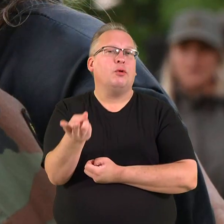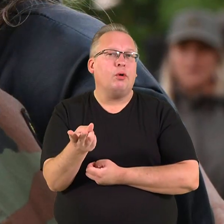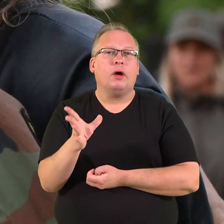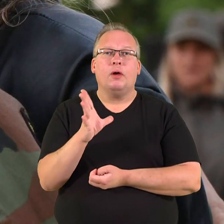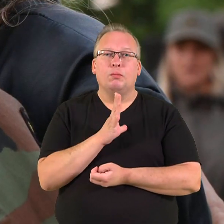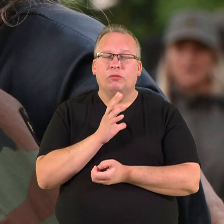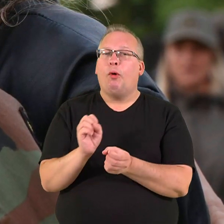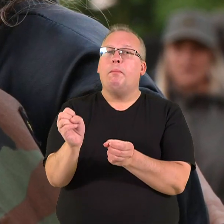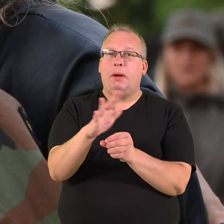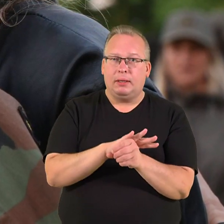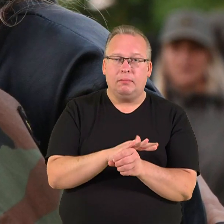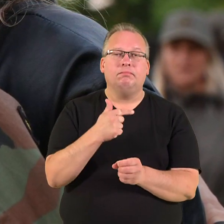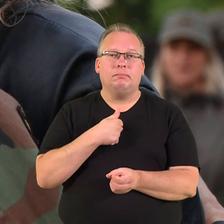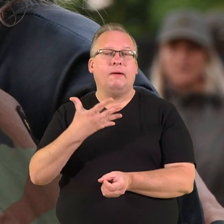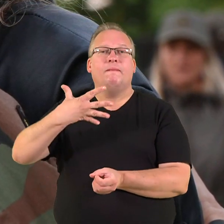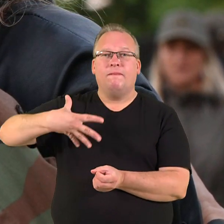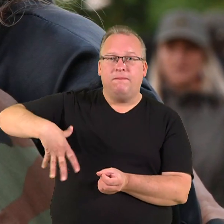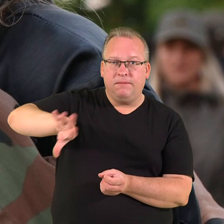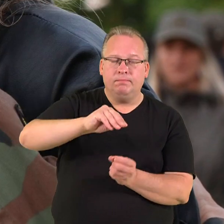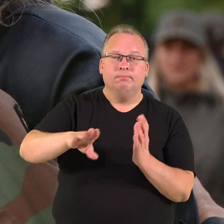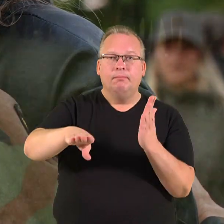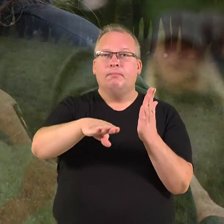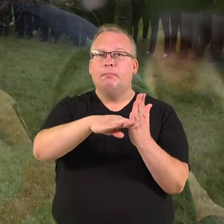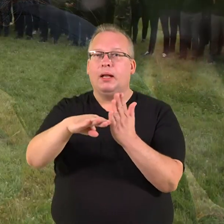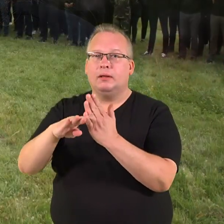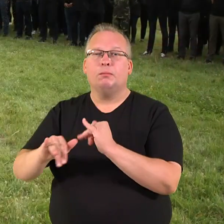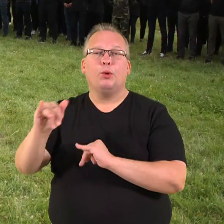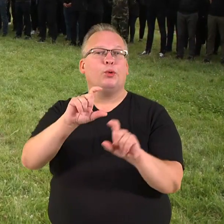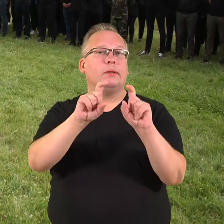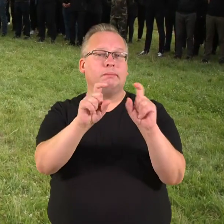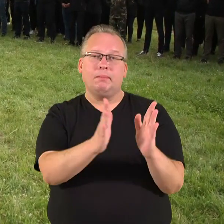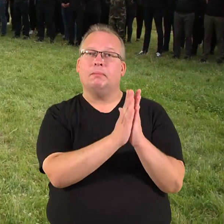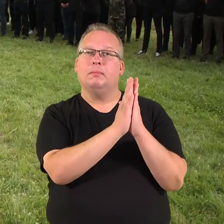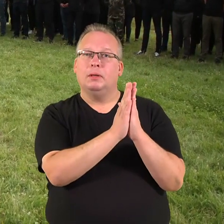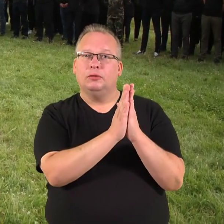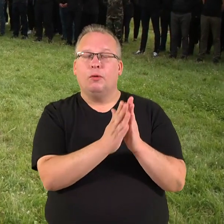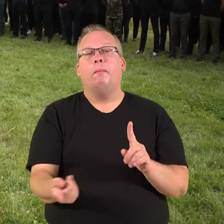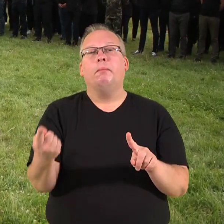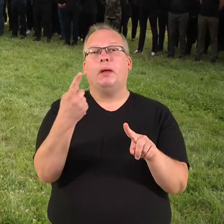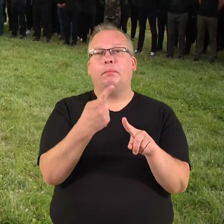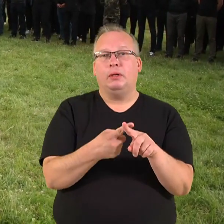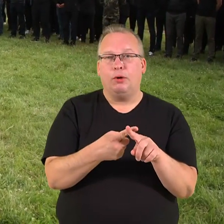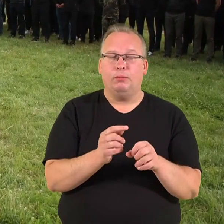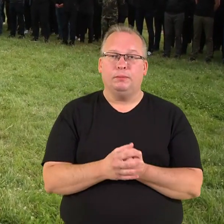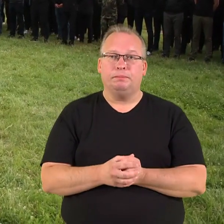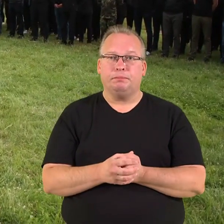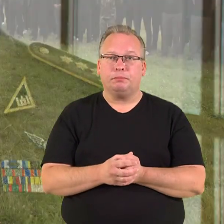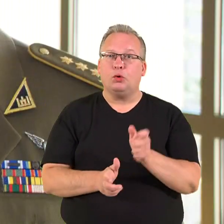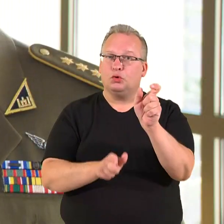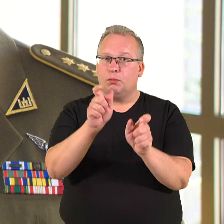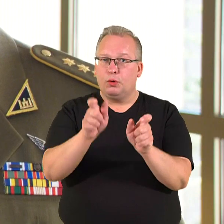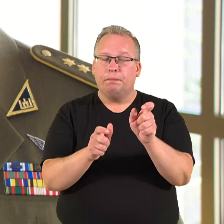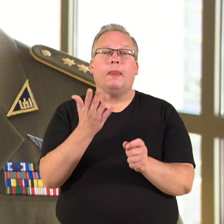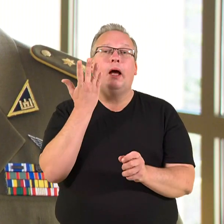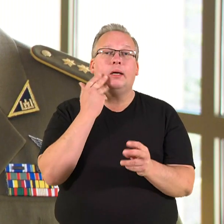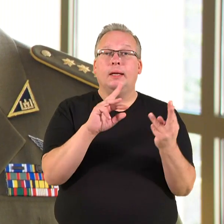pandemijos atveju, tai mes visur atskupom į pagalbą, kur tos institucijos reikalauja papildomų pajėgumų. Apie pertvarką, kai kalbama, yra